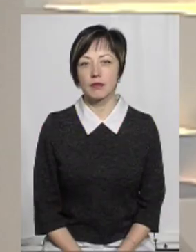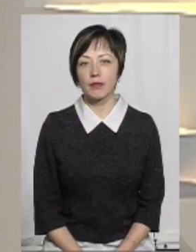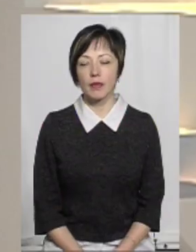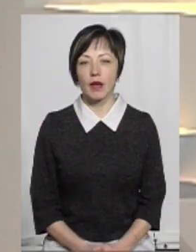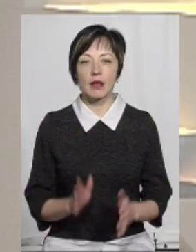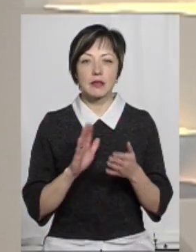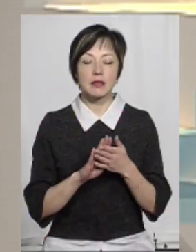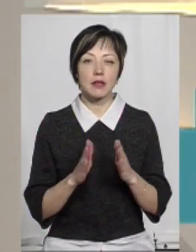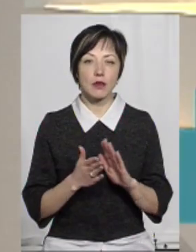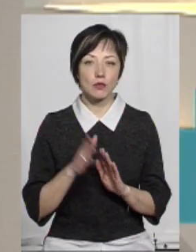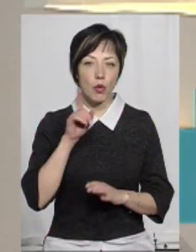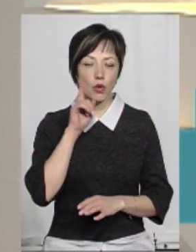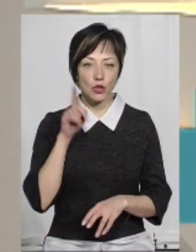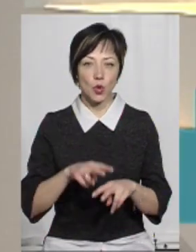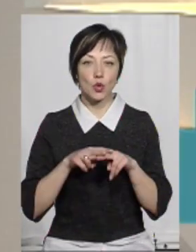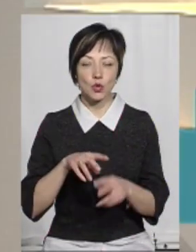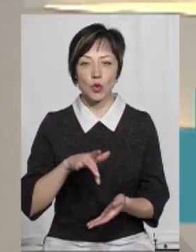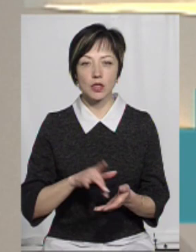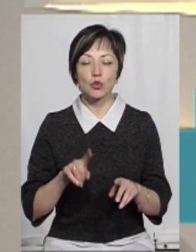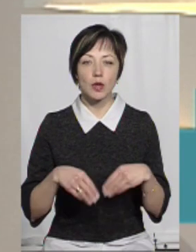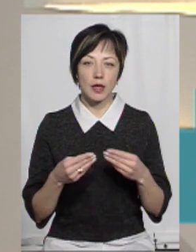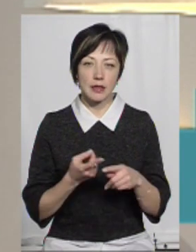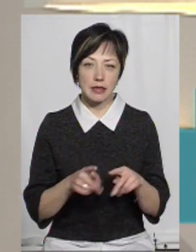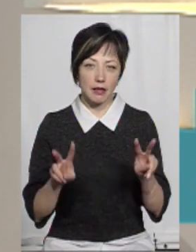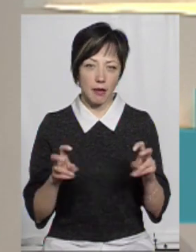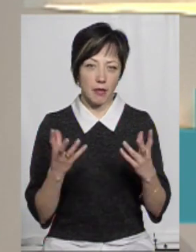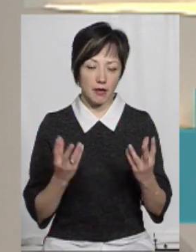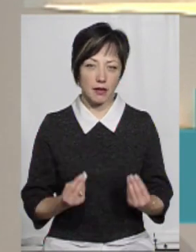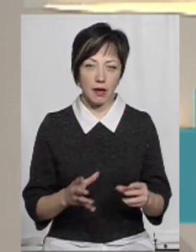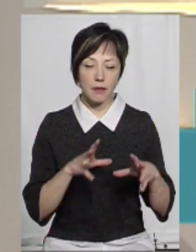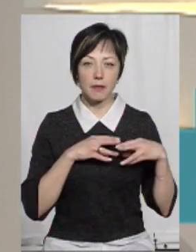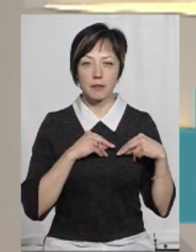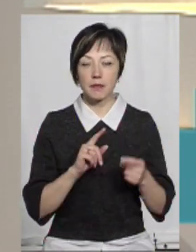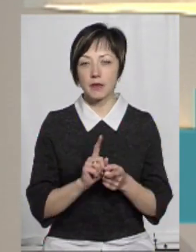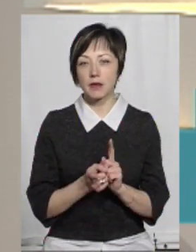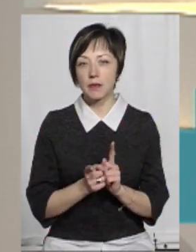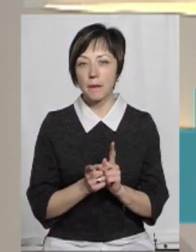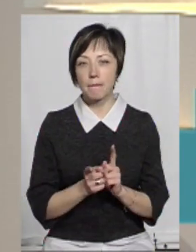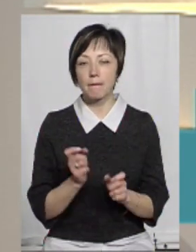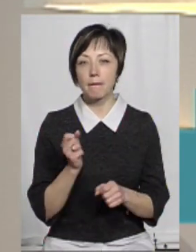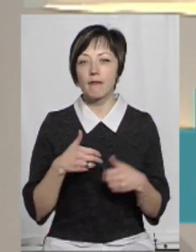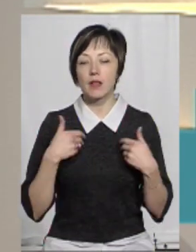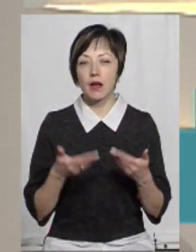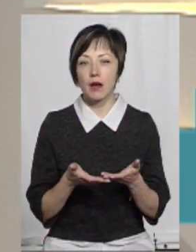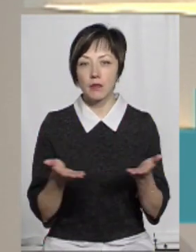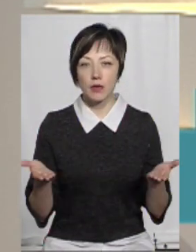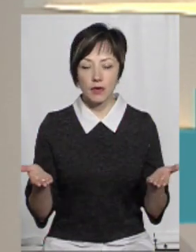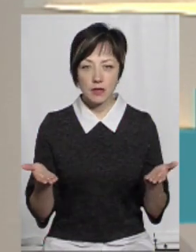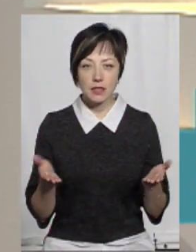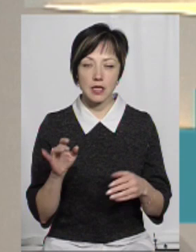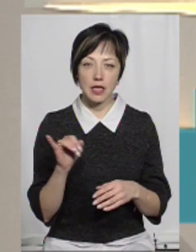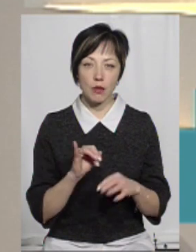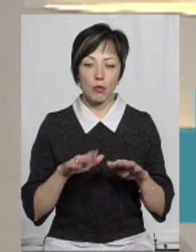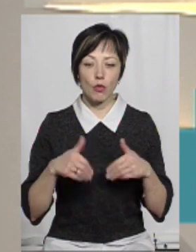Статус молодіжної столиці, що він дає? Це тема дня. Ми із Ольгою Рибак вітаємо усіх